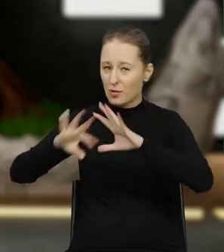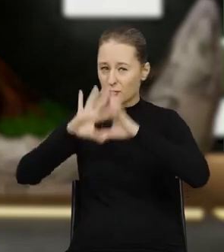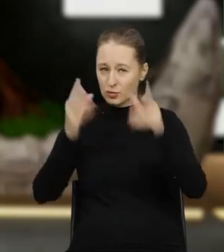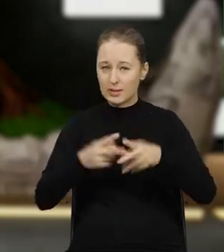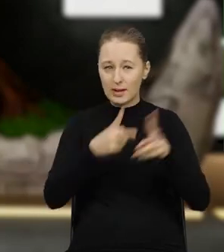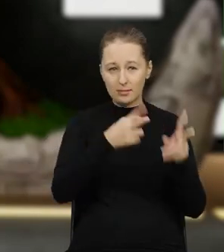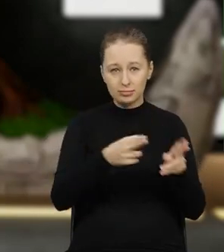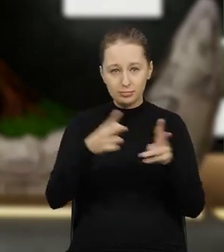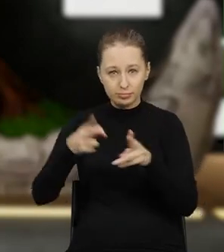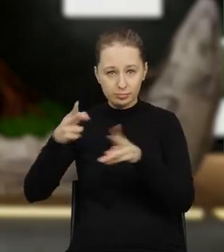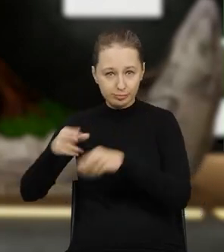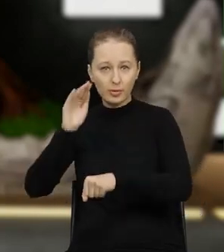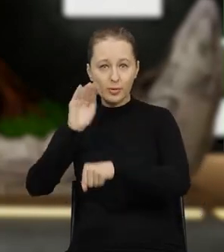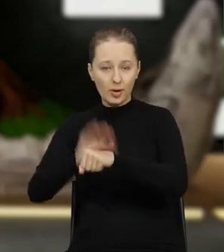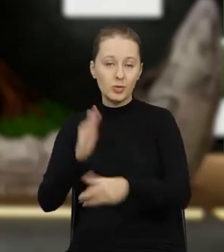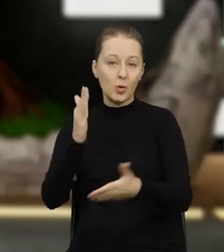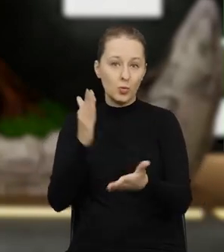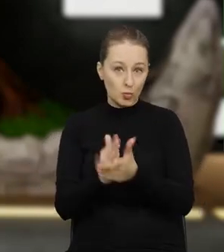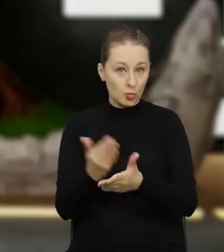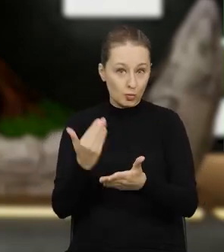przeszły wszystkie te etapy uzgodnień.